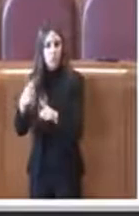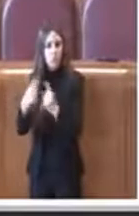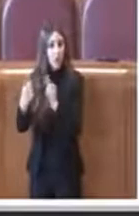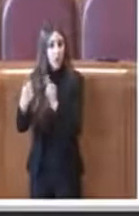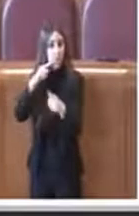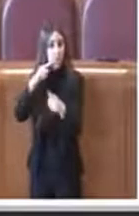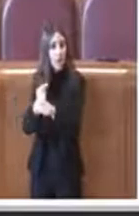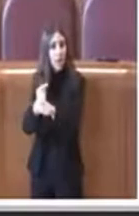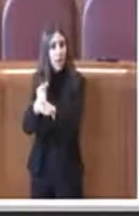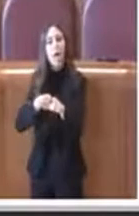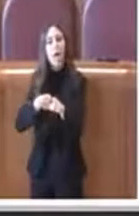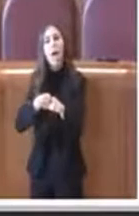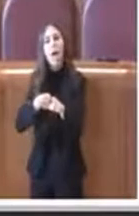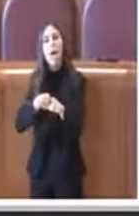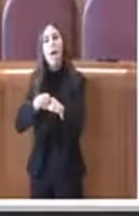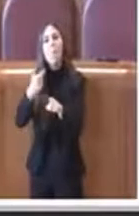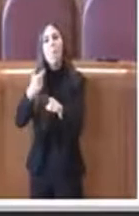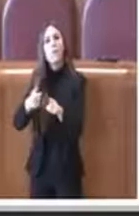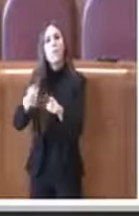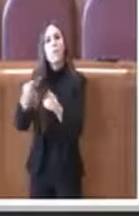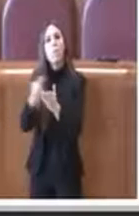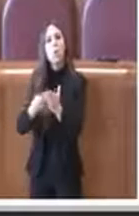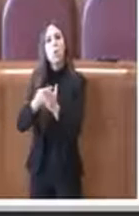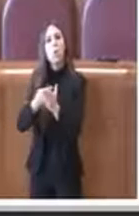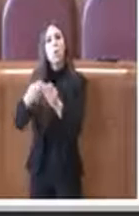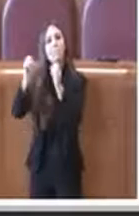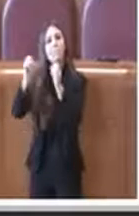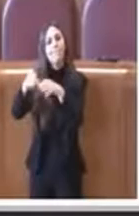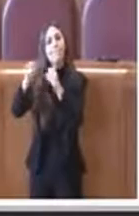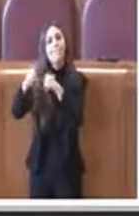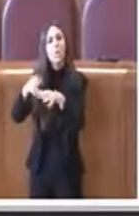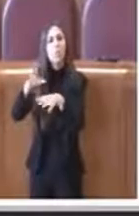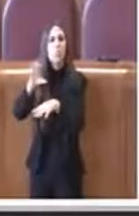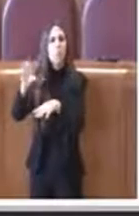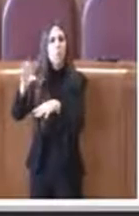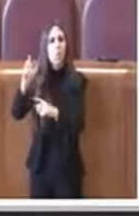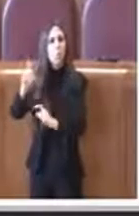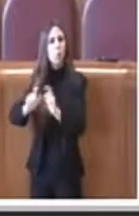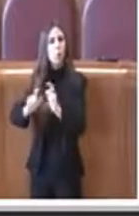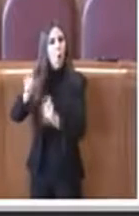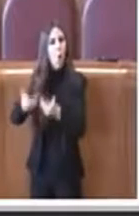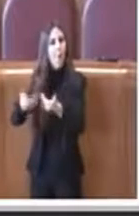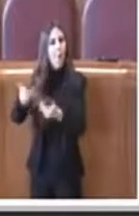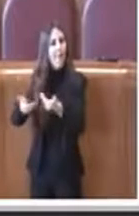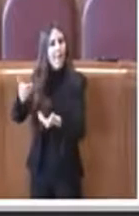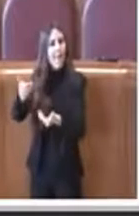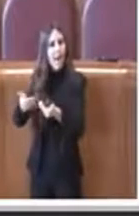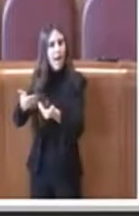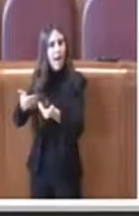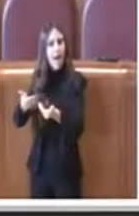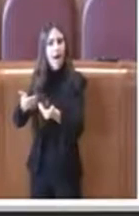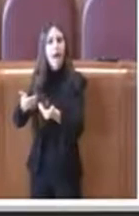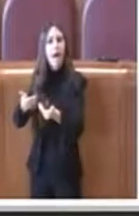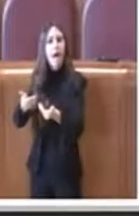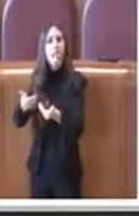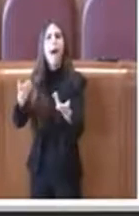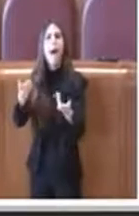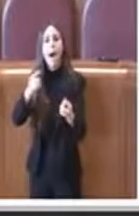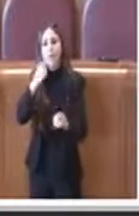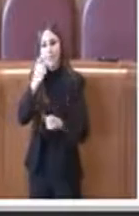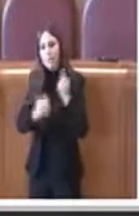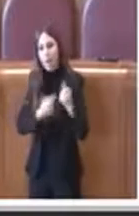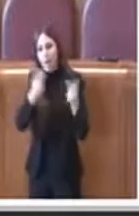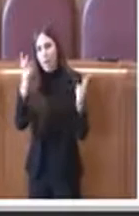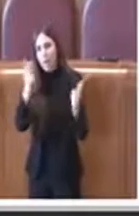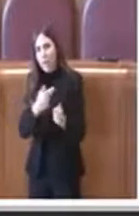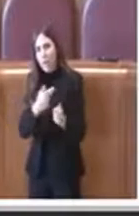indicava di mettere i rifiuti 200 mila tonnellate anche lì e in realtà in realtà non